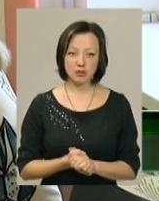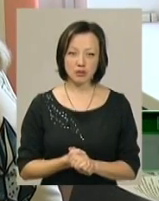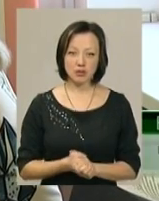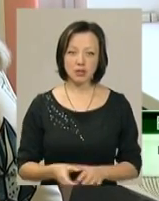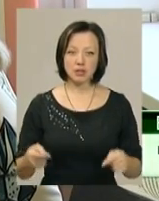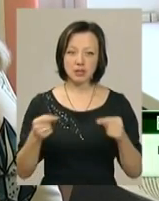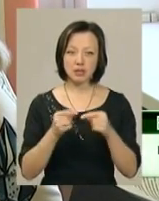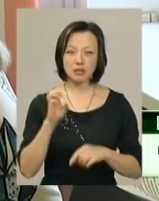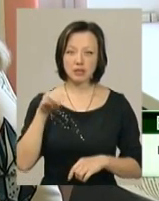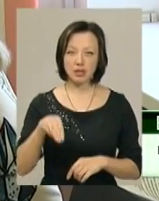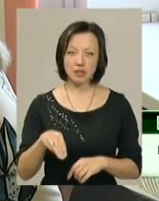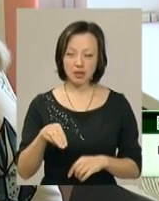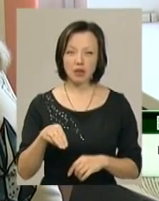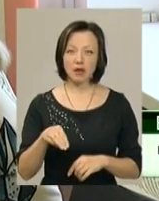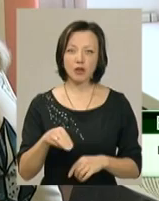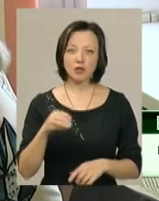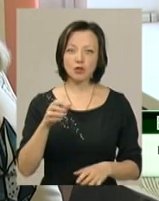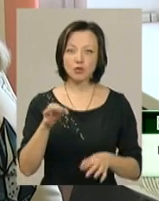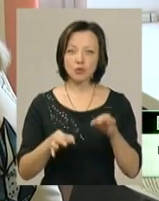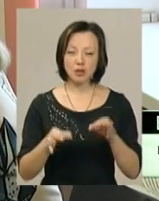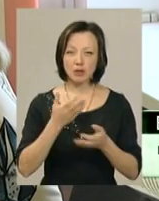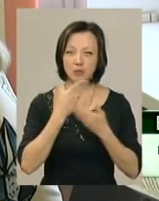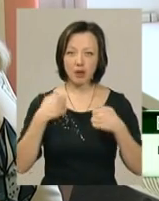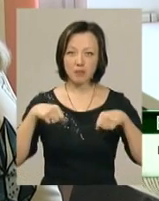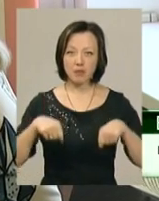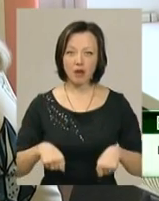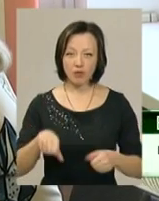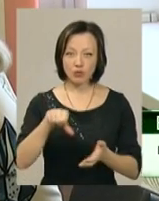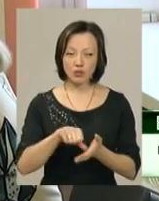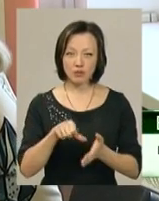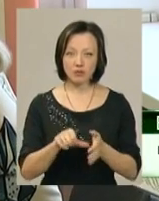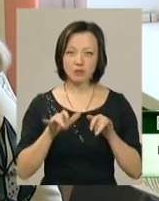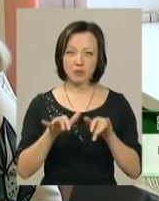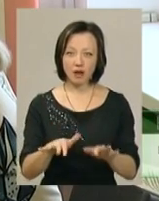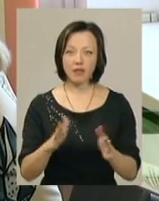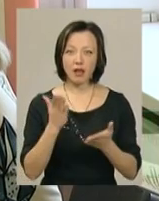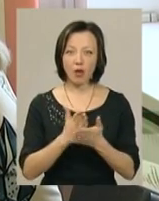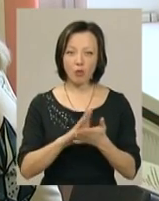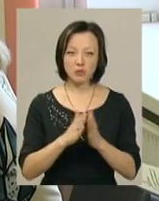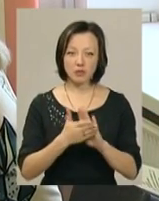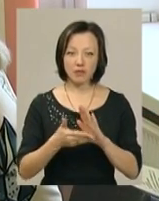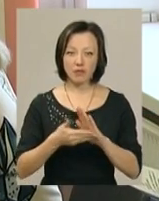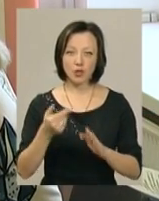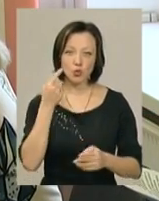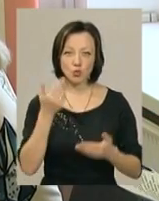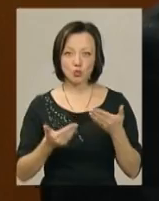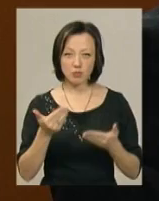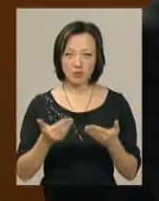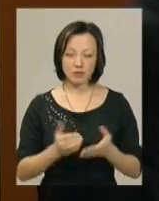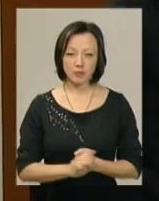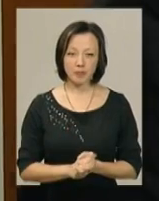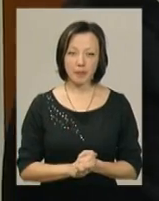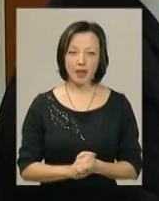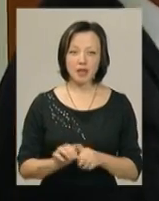75 КК України, суддя не має права брати участь в кримінальному провадженні за наявністю вставин, які викликали сумні у його неупередженості.